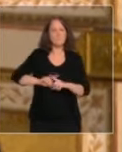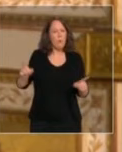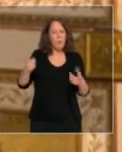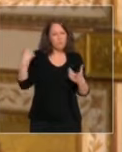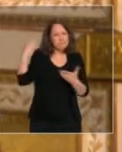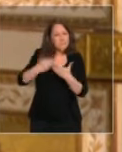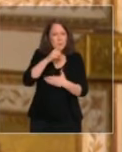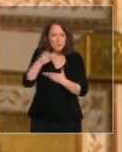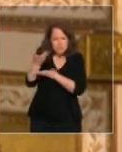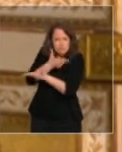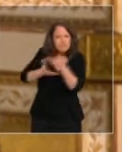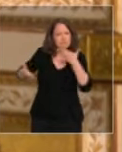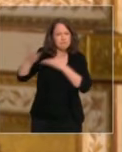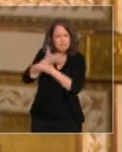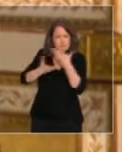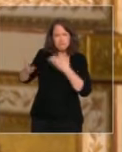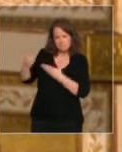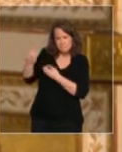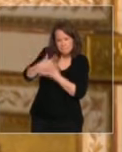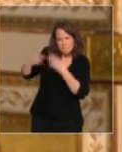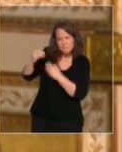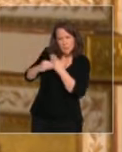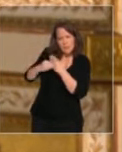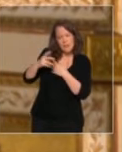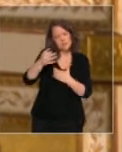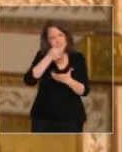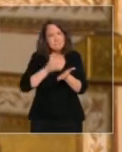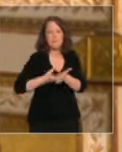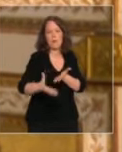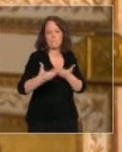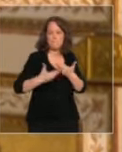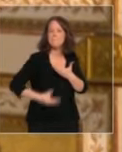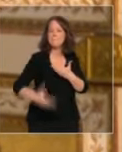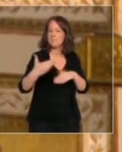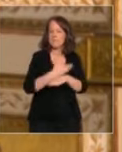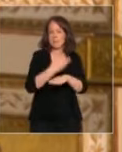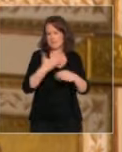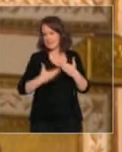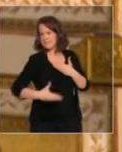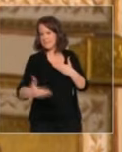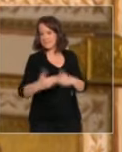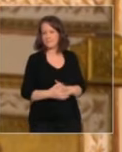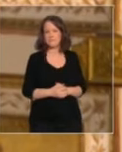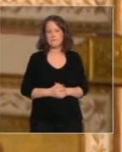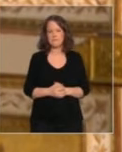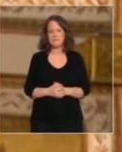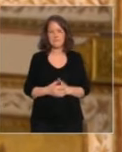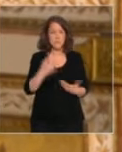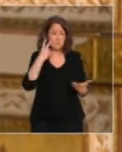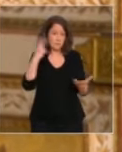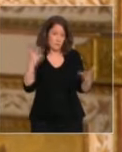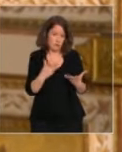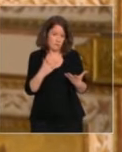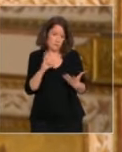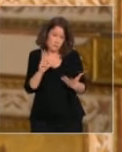c'est pour vous dire en toute transparence ce qui nous attend pour les prochaines semaines et les prochains mois. L'espoir renaît, je vous le disais, oui,